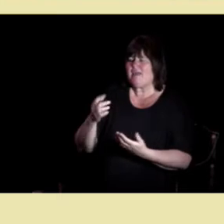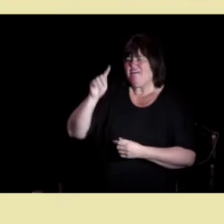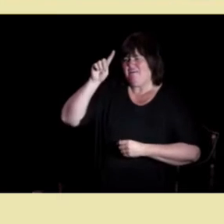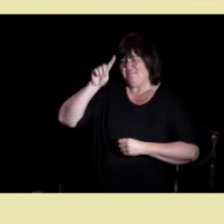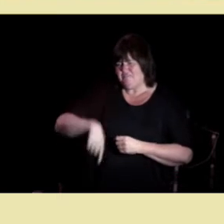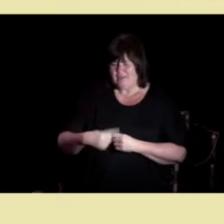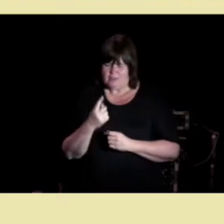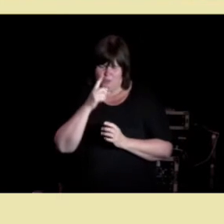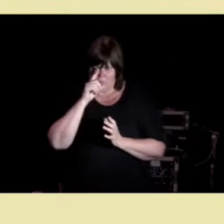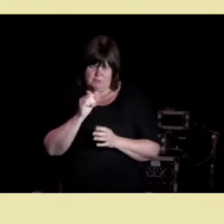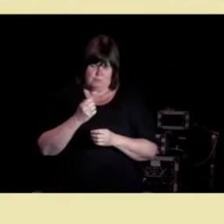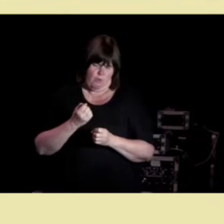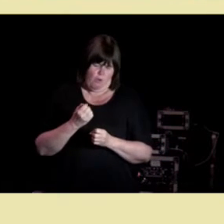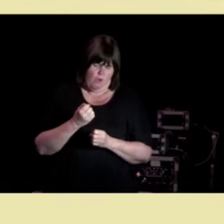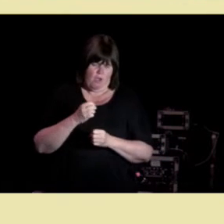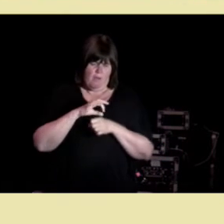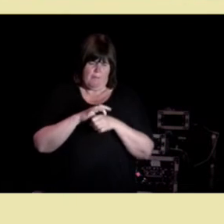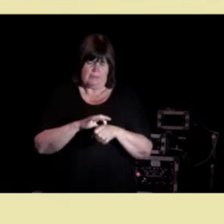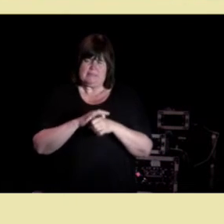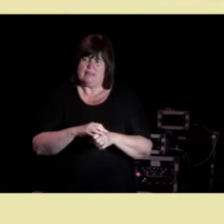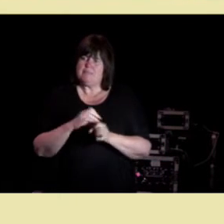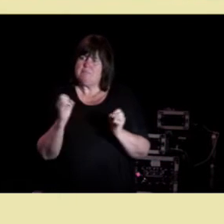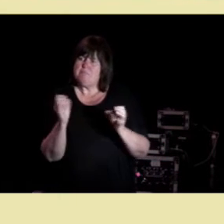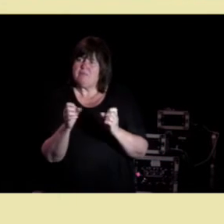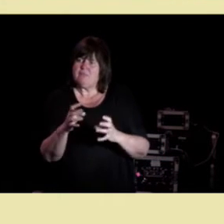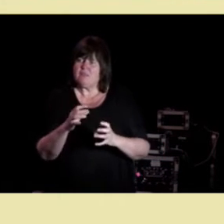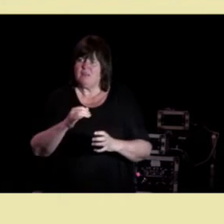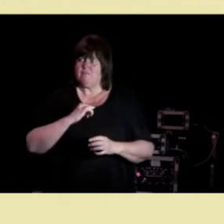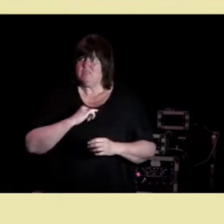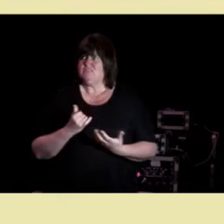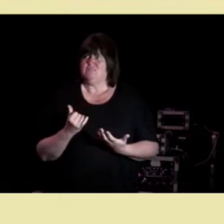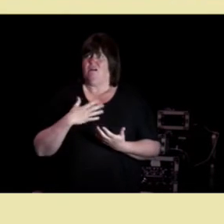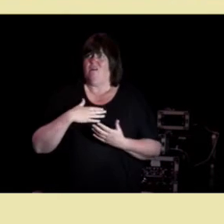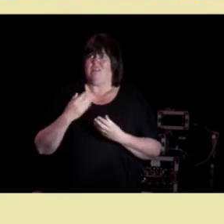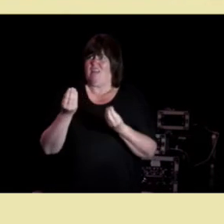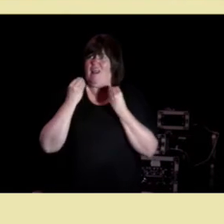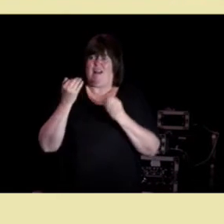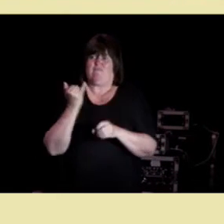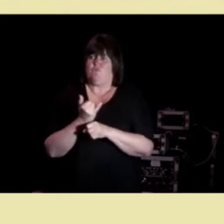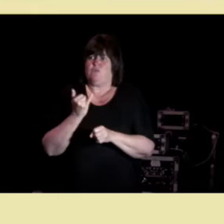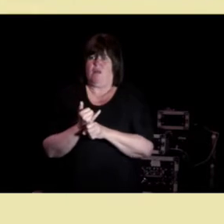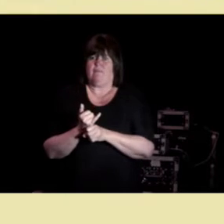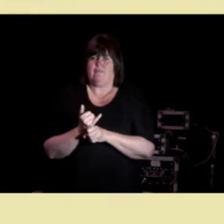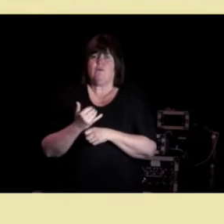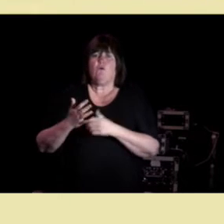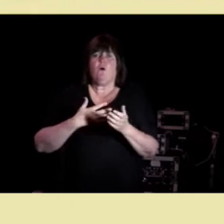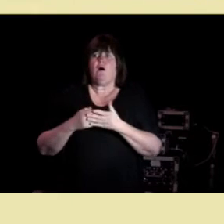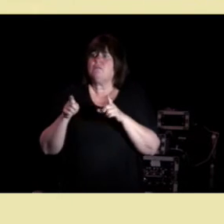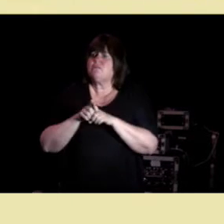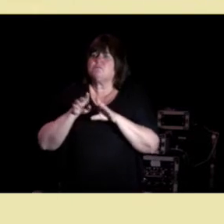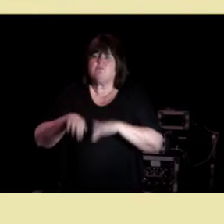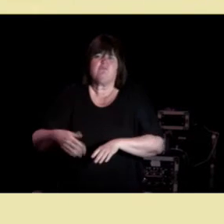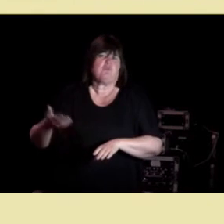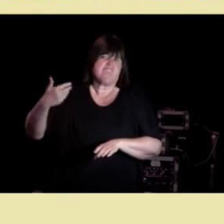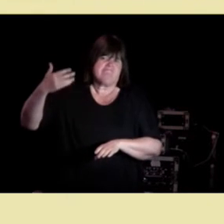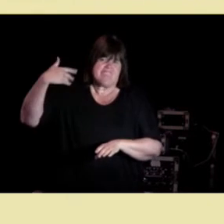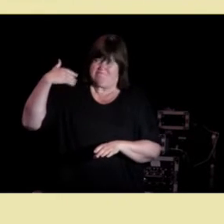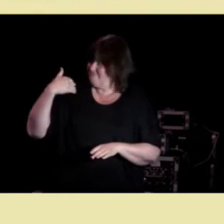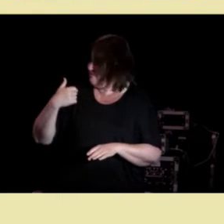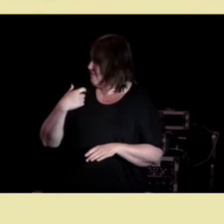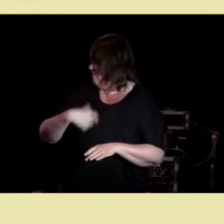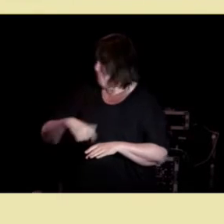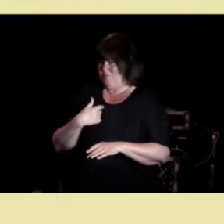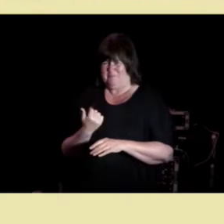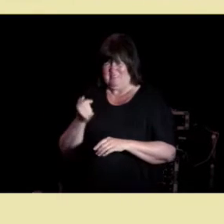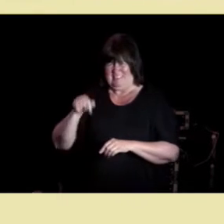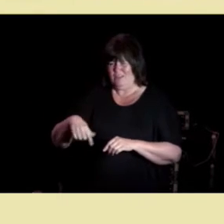for pasientmedvirkning ikke har lært hvordan og handler slik vi har sett tidligere av meg i dag blir det